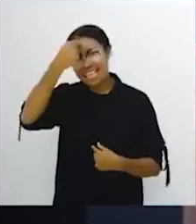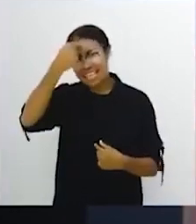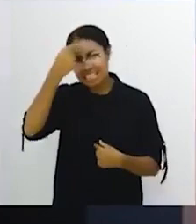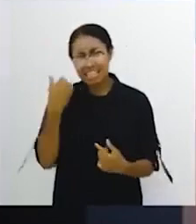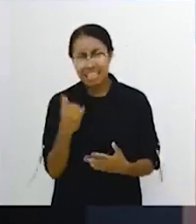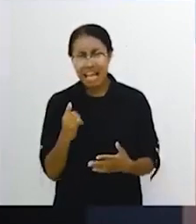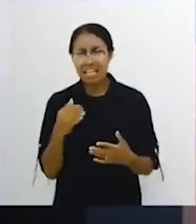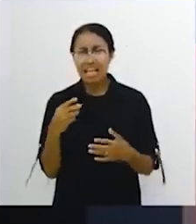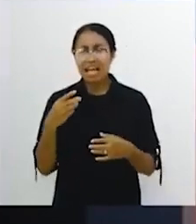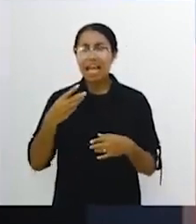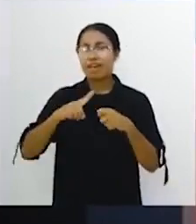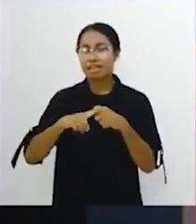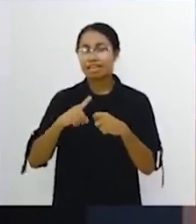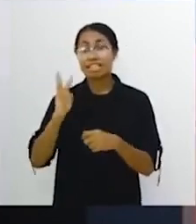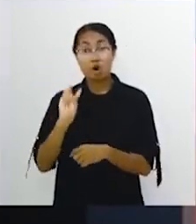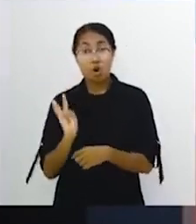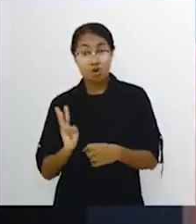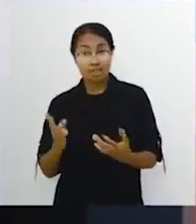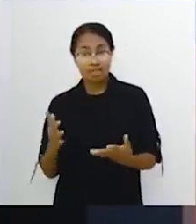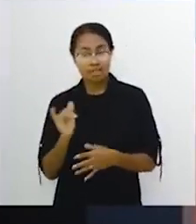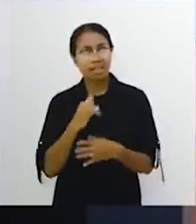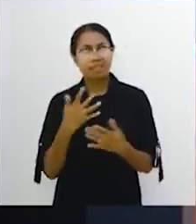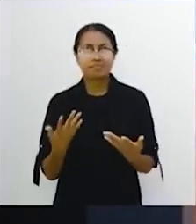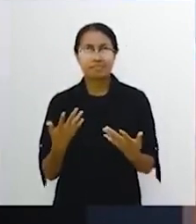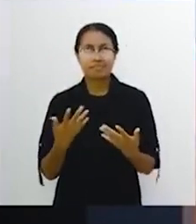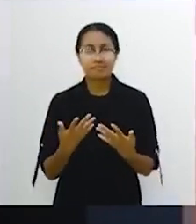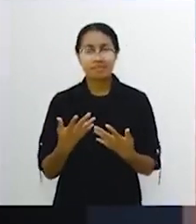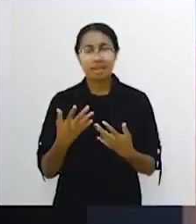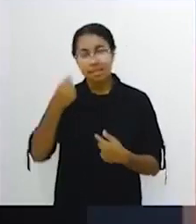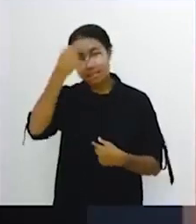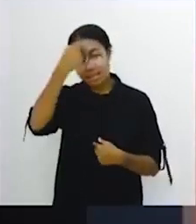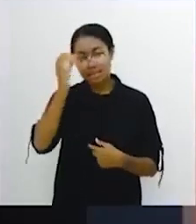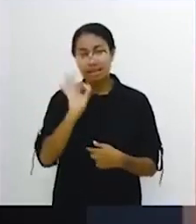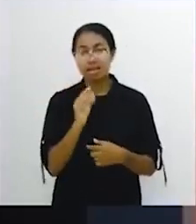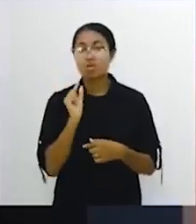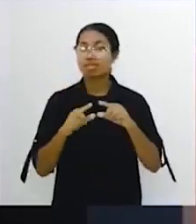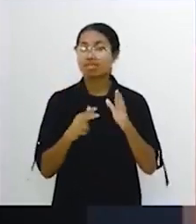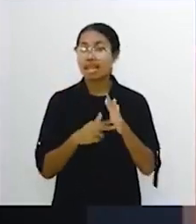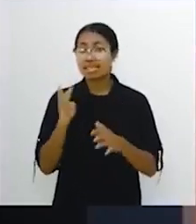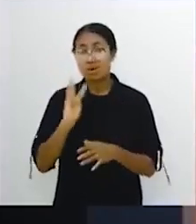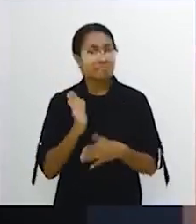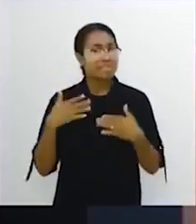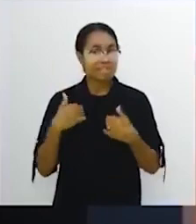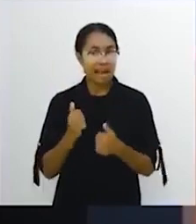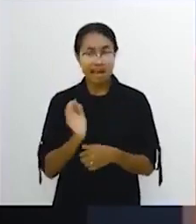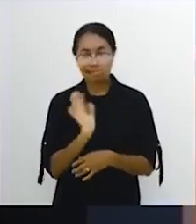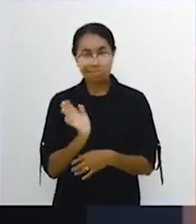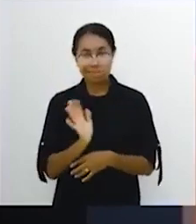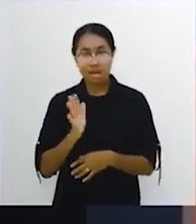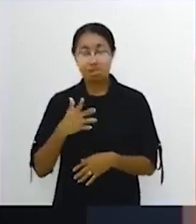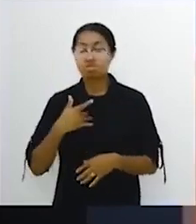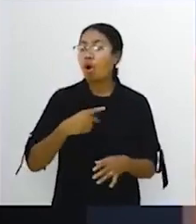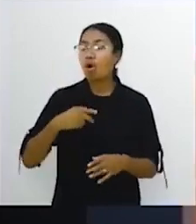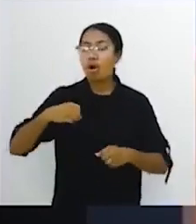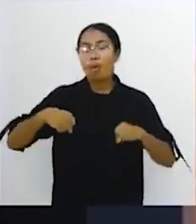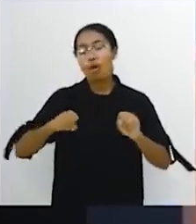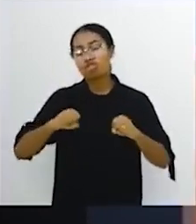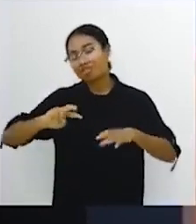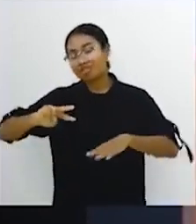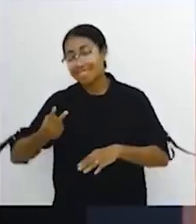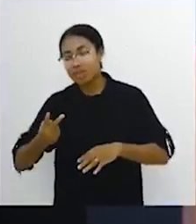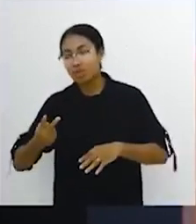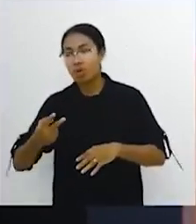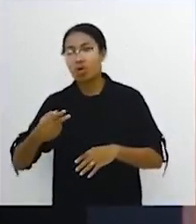yang sebagai efek psikologis. Kalau sakit yang tidak ada urusan psikologis tidak bisa. Kamu coba jatuh motor tudang patah. Coba